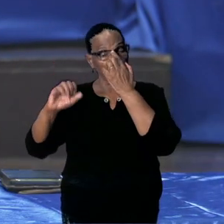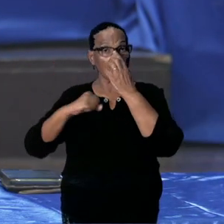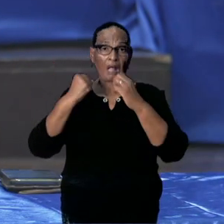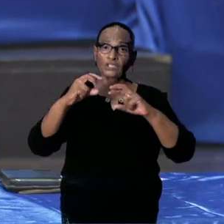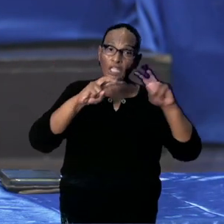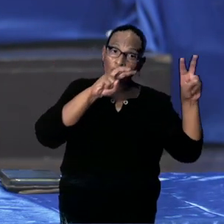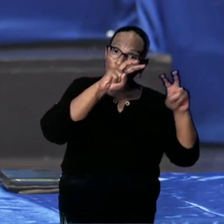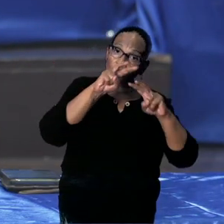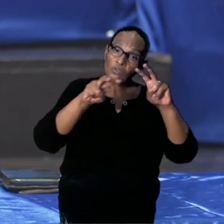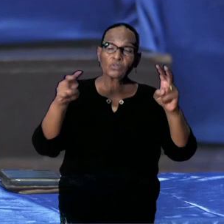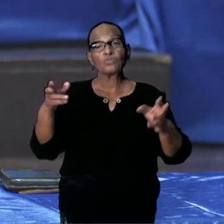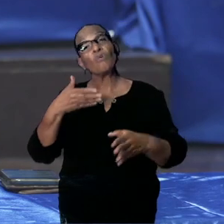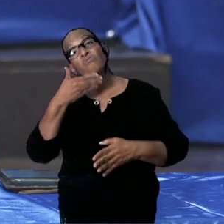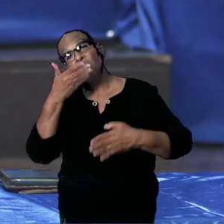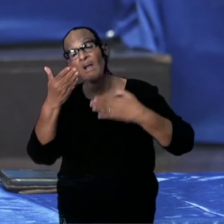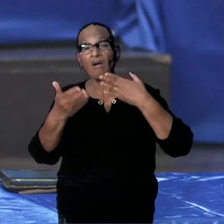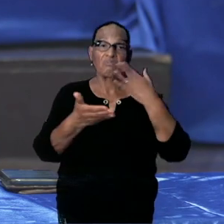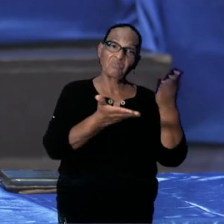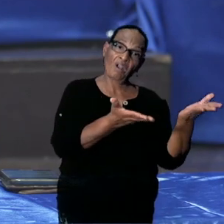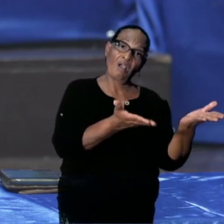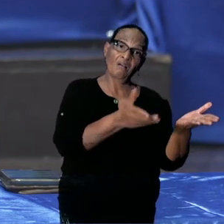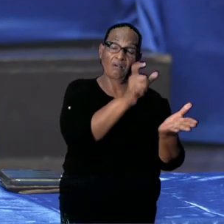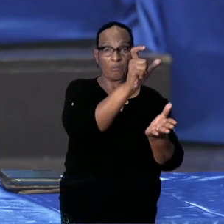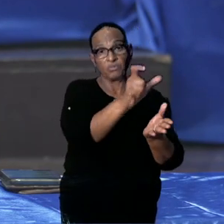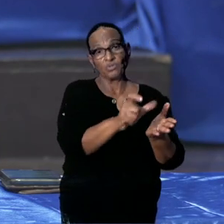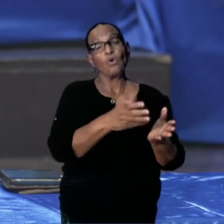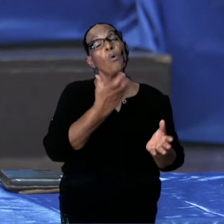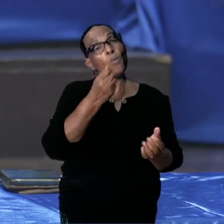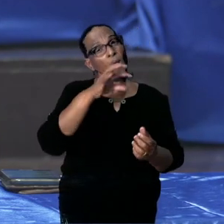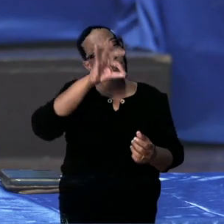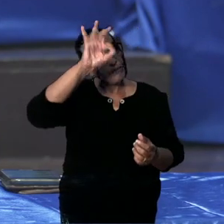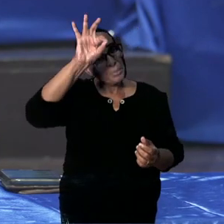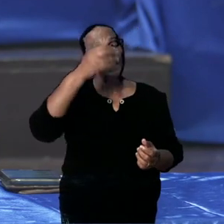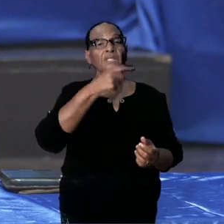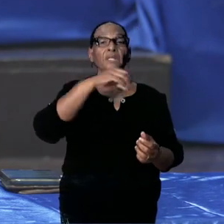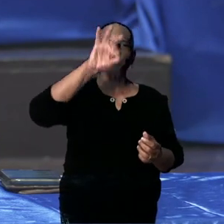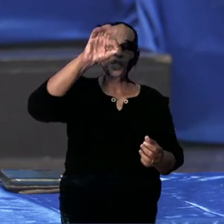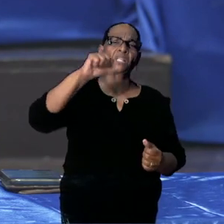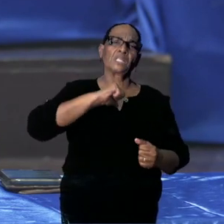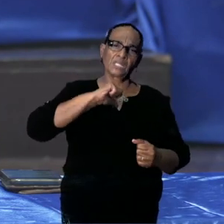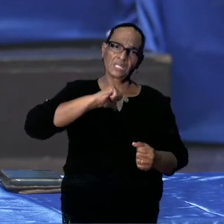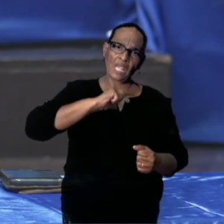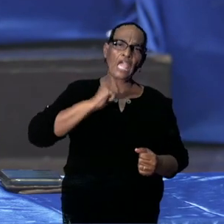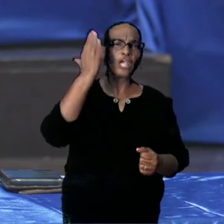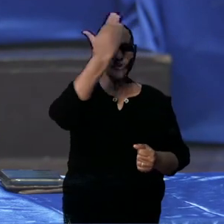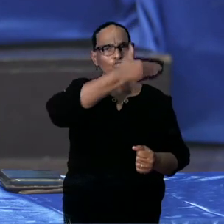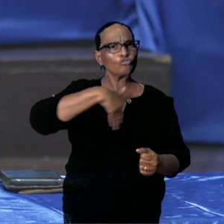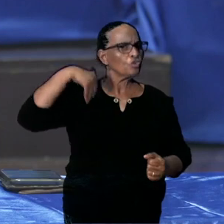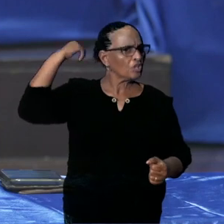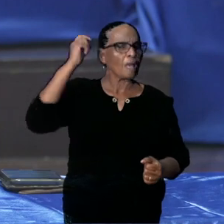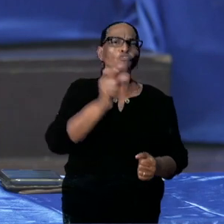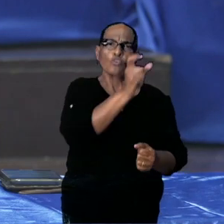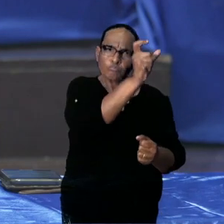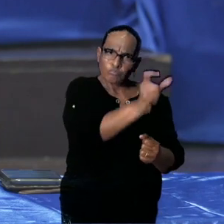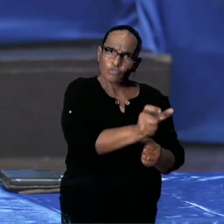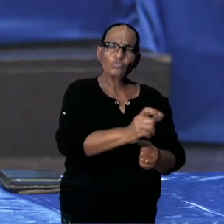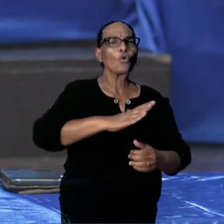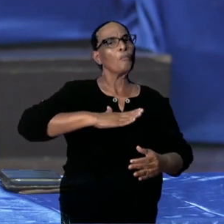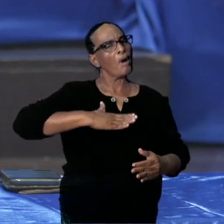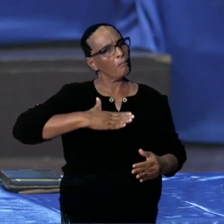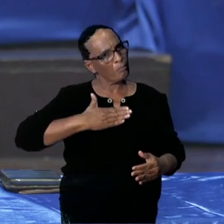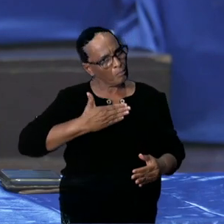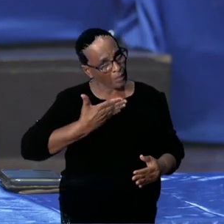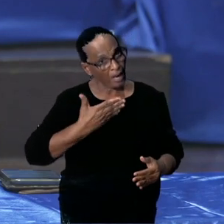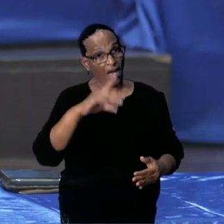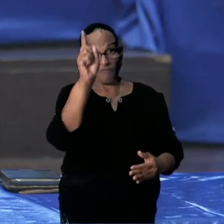daarnaar. Je probeert altijd te corrigeren, het zijn ook onze eigen Surinamers, maar wanneer het belang van onze burger